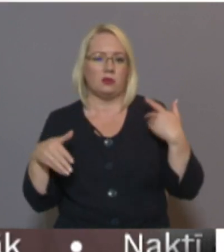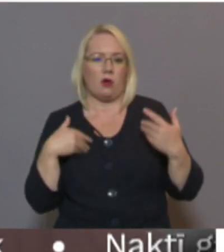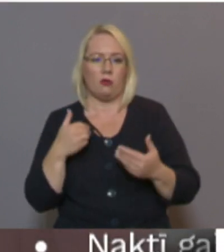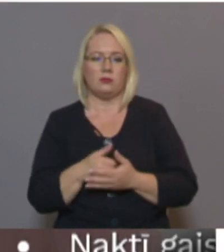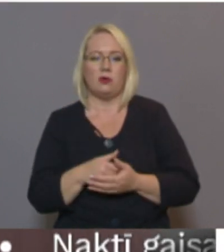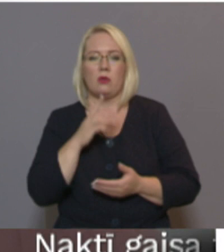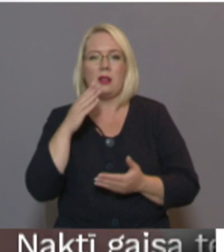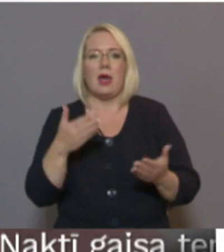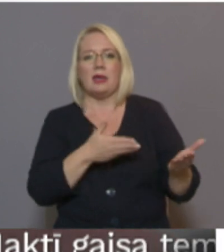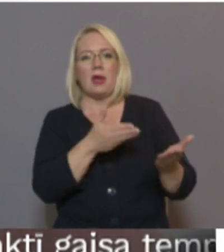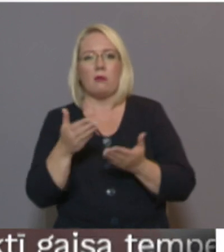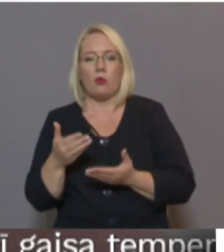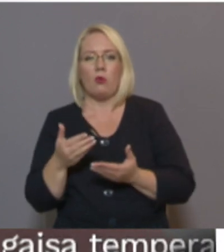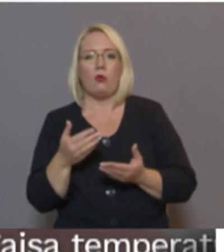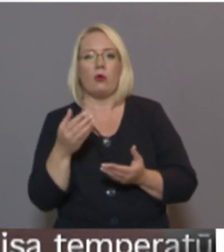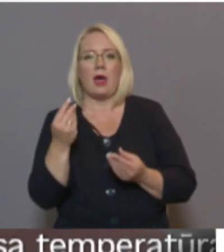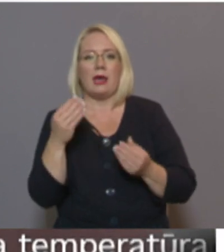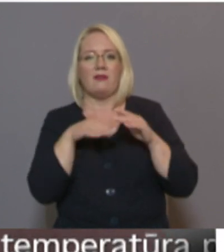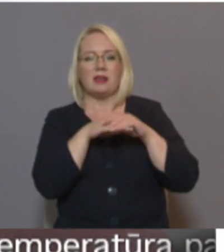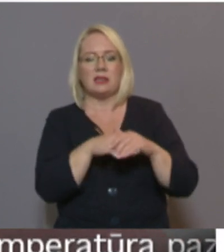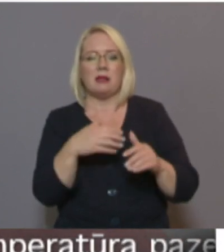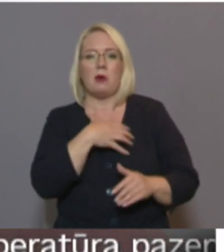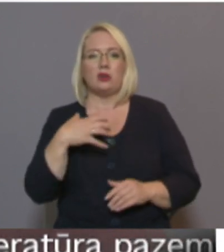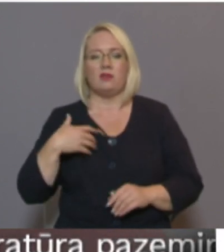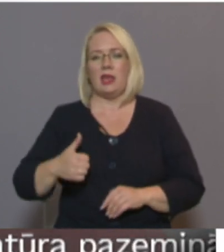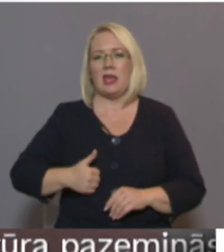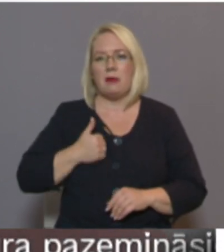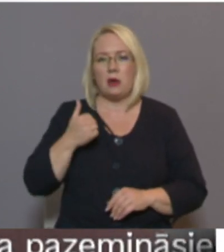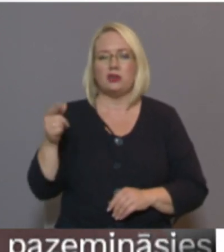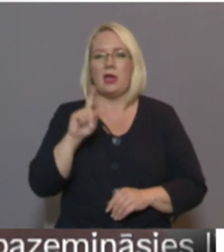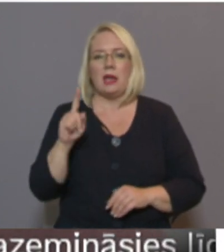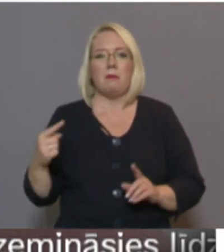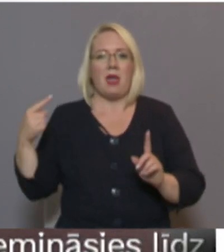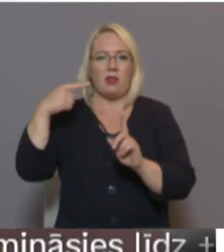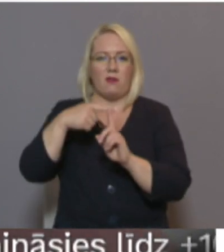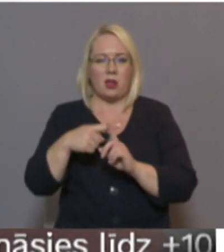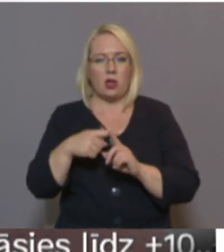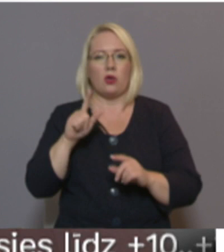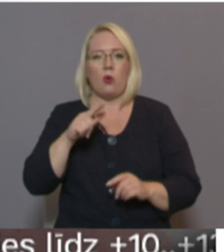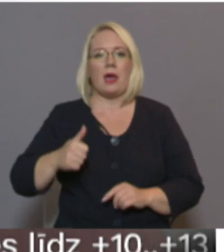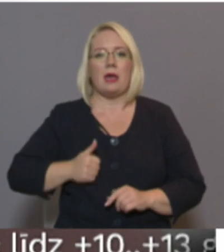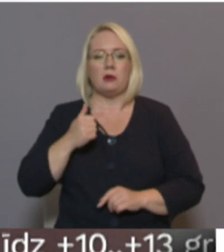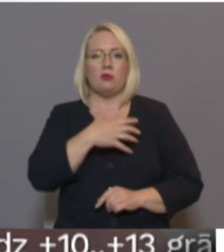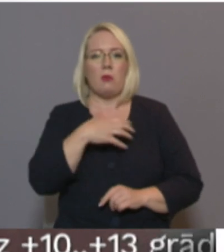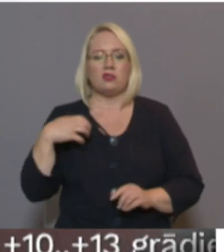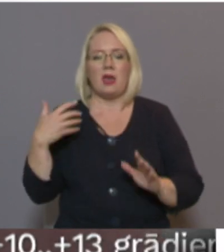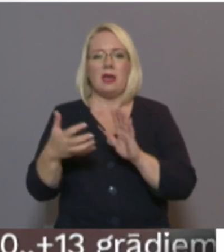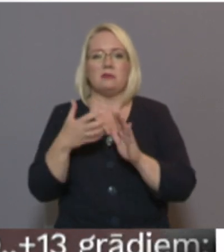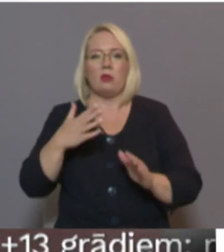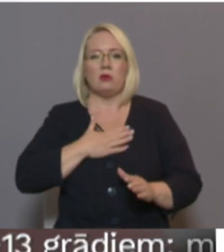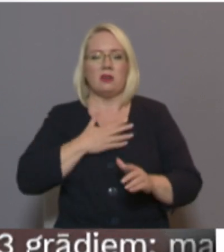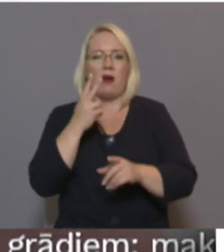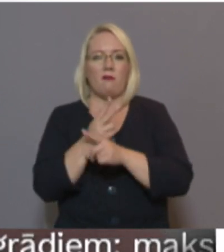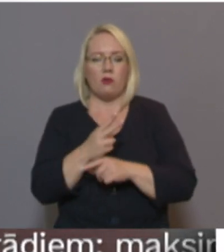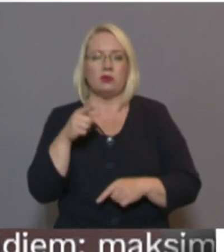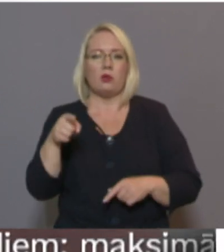kura investīcija pašvaldības īpašanai ir ar pievienotu vērtību, jo īpašanai pašvaldība izmanto savām funkcijām, un tās